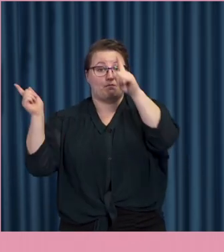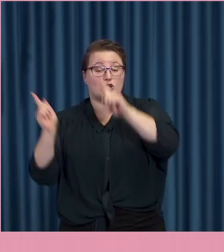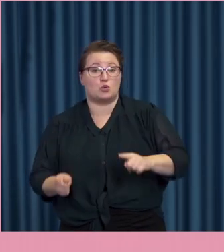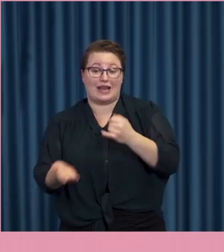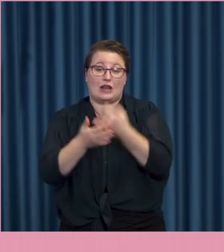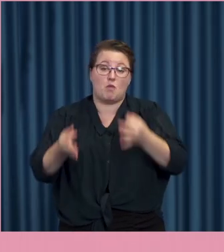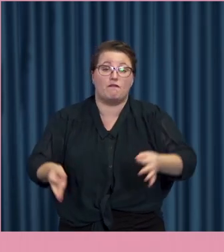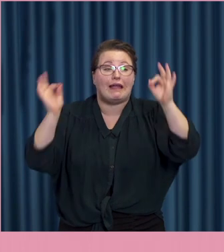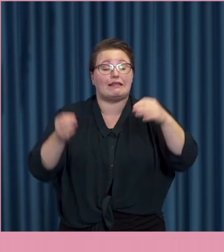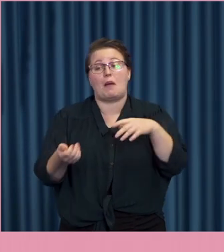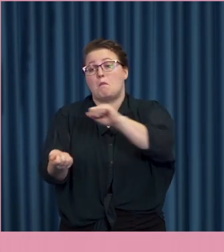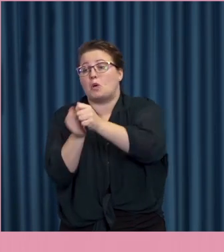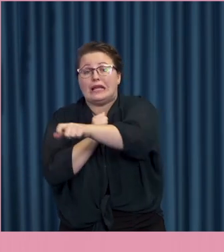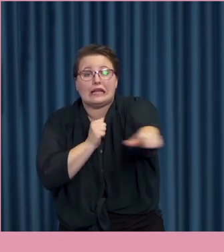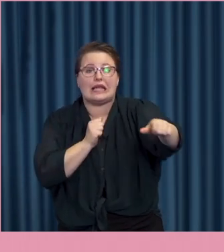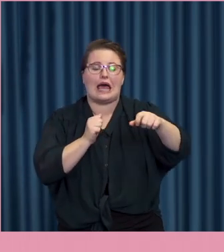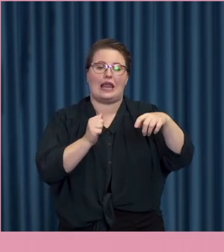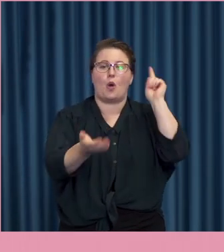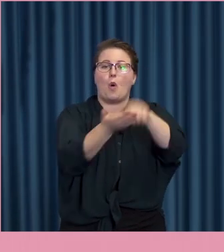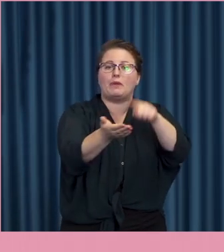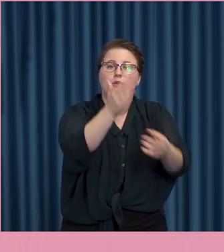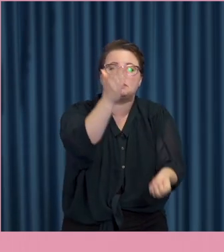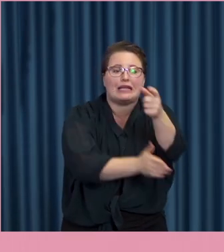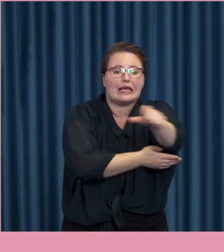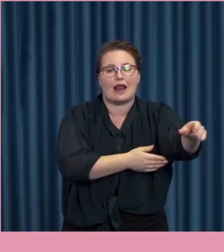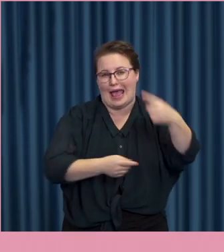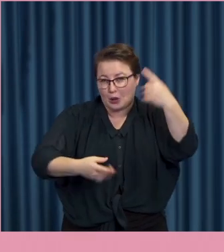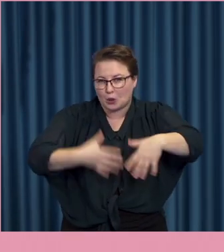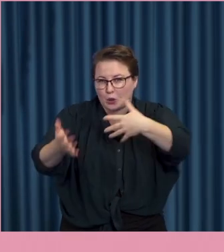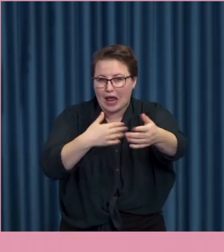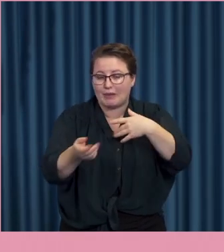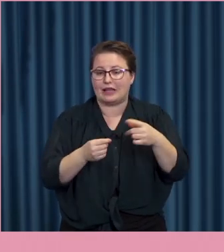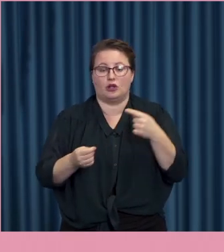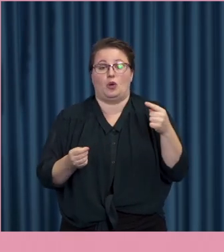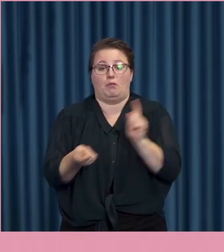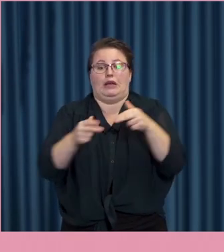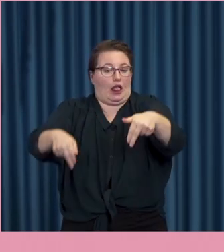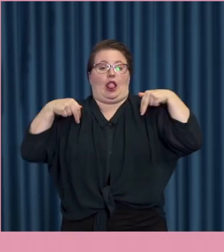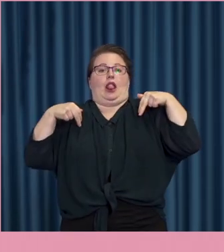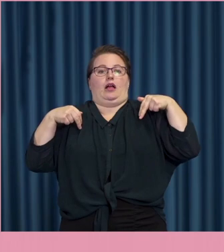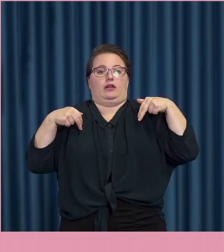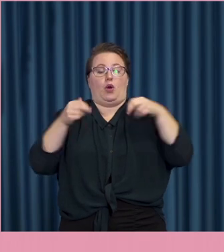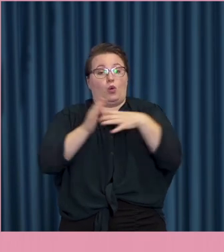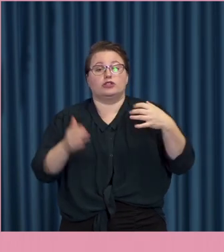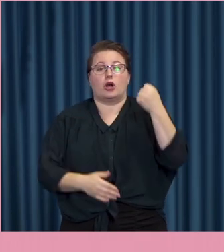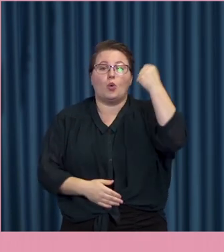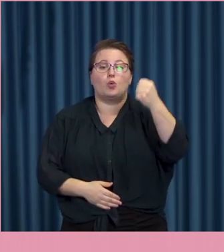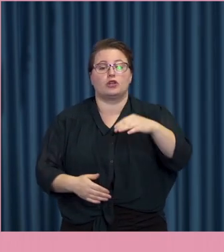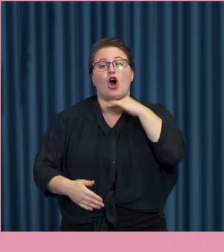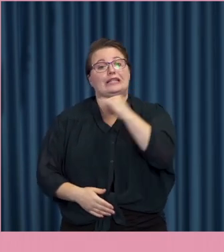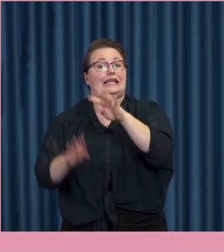områden, kan vara politiker, det kan vara opinionsbilder, kan vara vissa former av kulturarbetare, skräms bort ifrån sina plattformar genom hot och hat på internet.